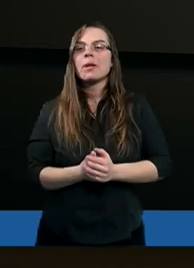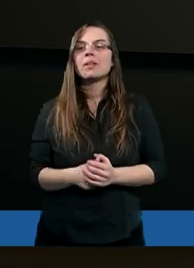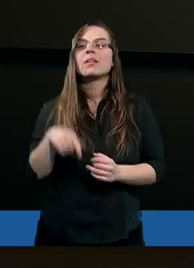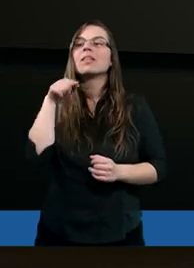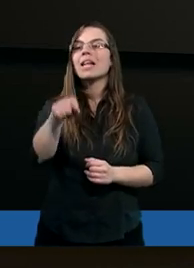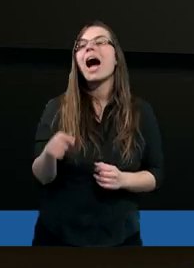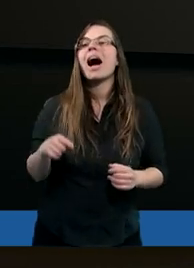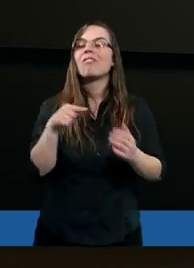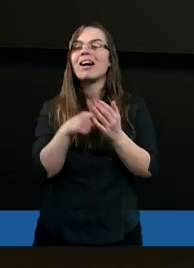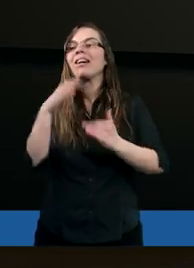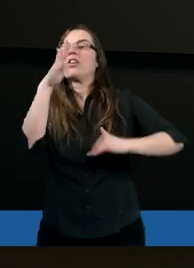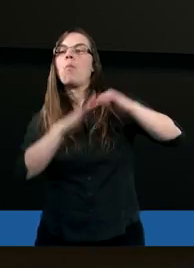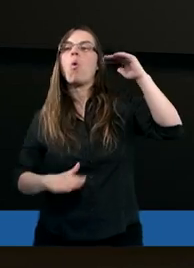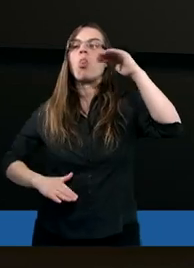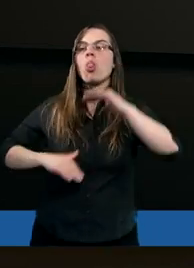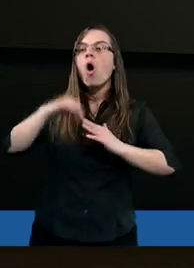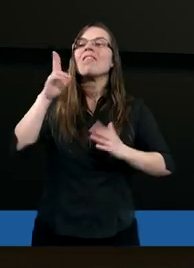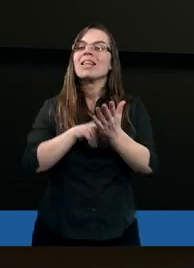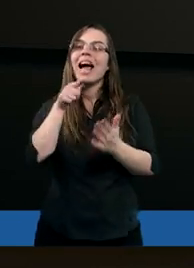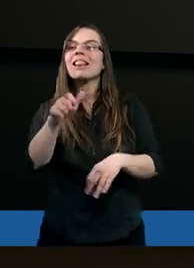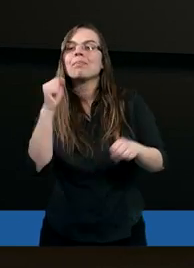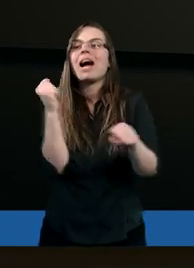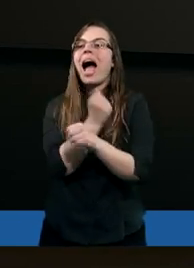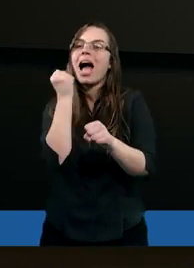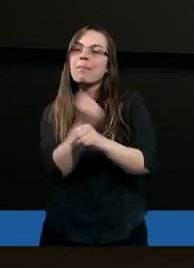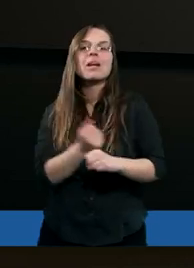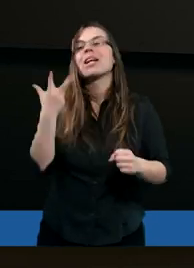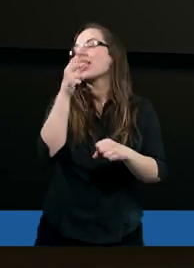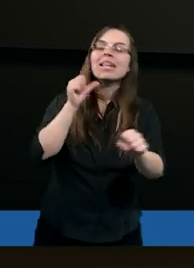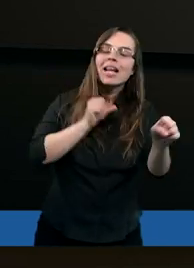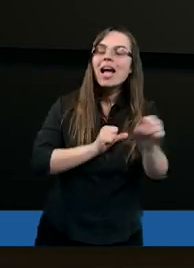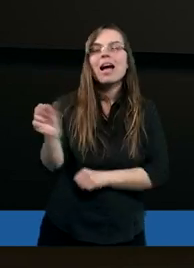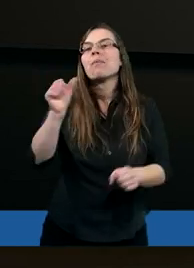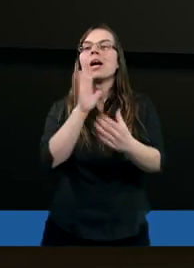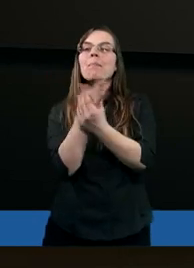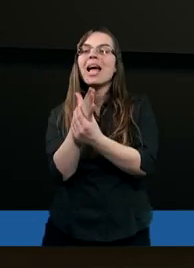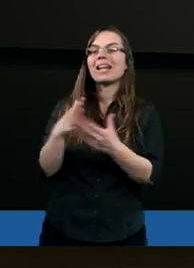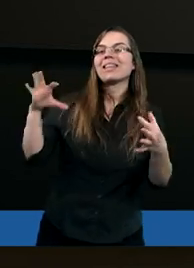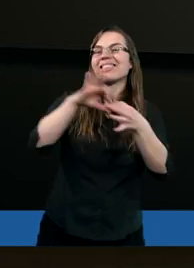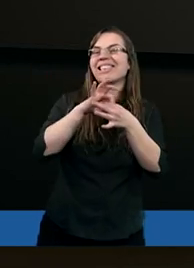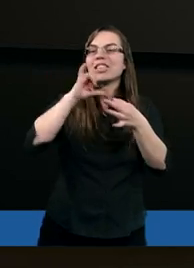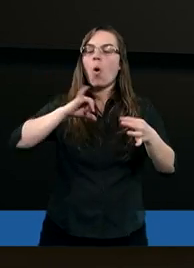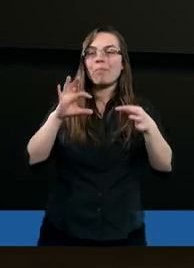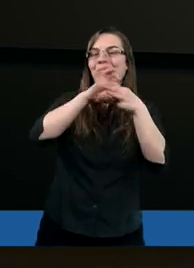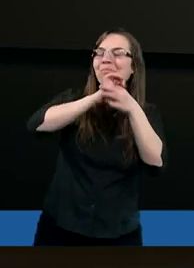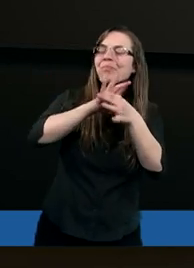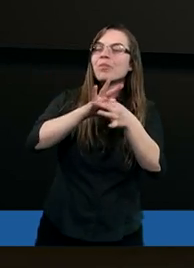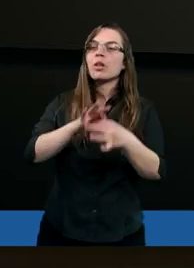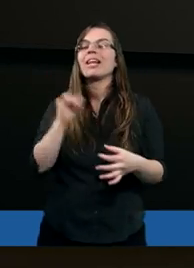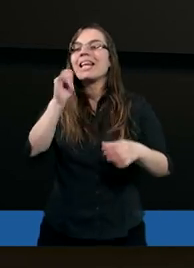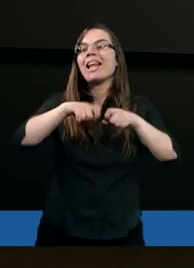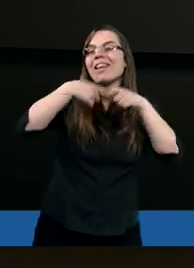ta budowla na tym kamieniu nie jest między sobą zespolona i